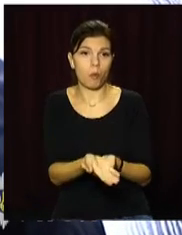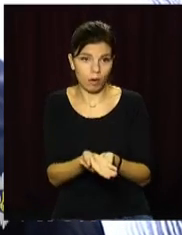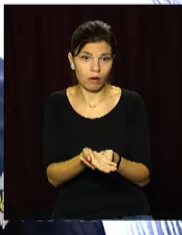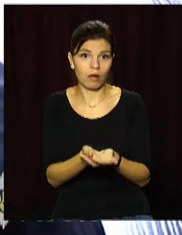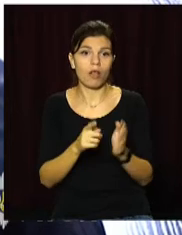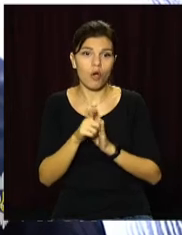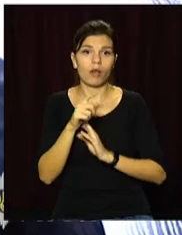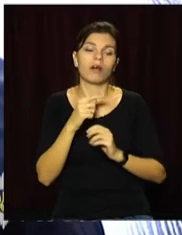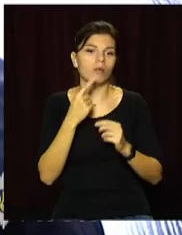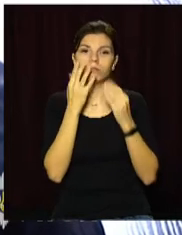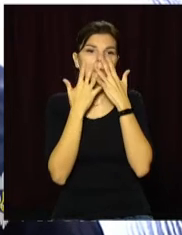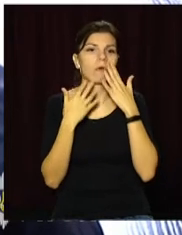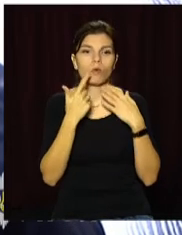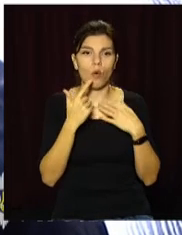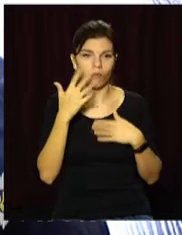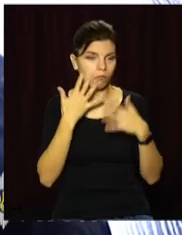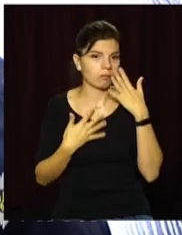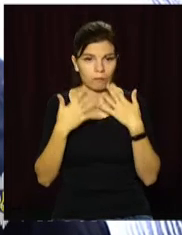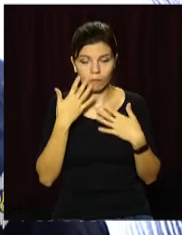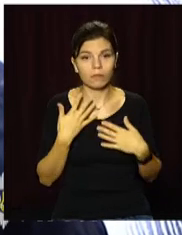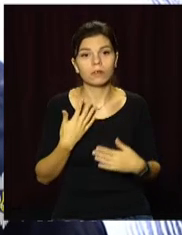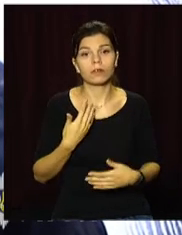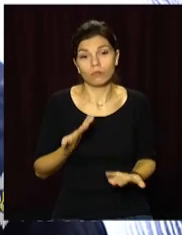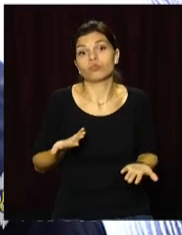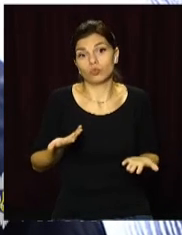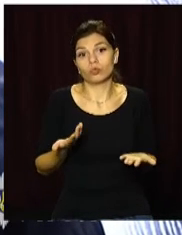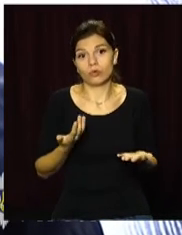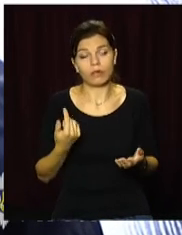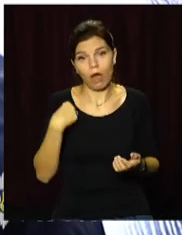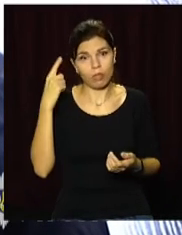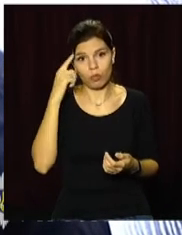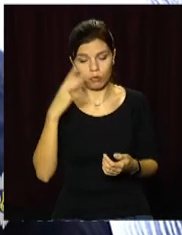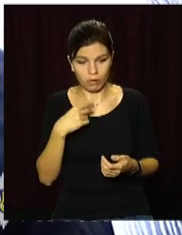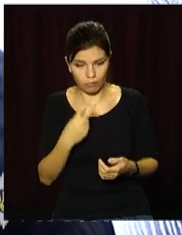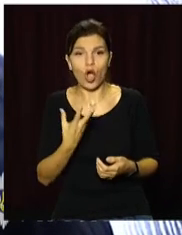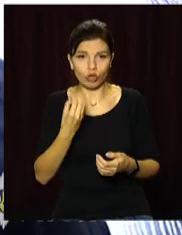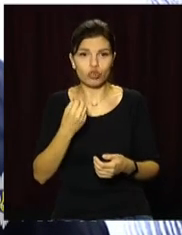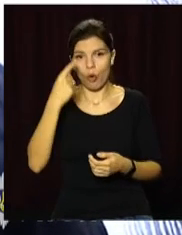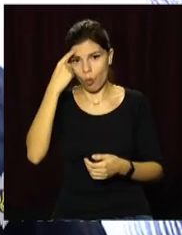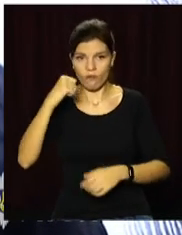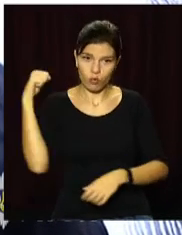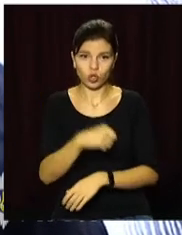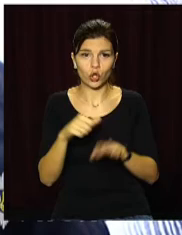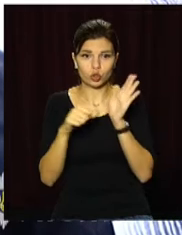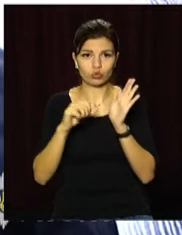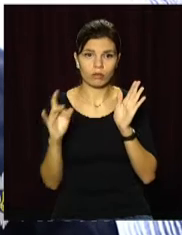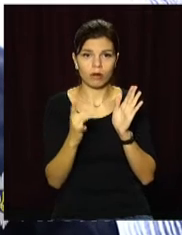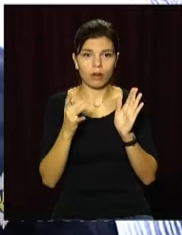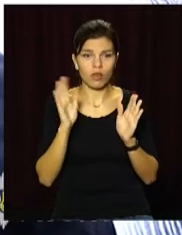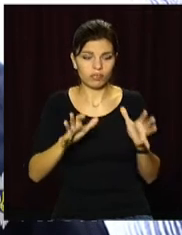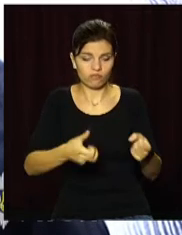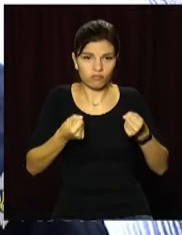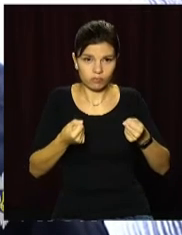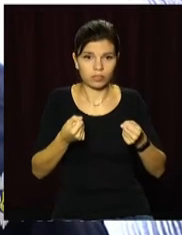храпити кров з рта, з носа. Ну, що? Не довго думав, я ще на нього 6 ударів по голові, взял її за